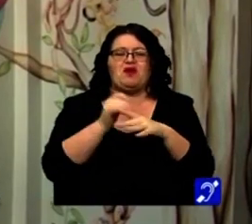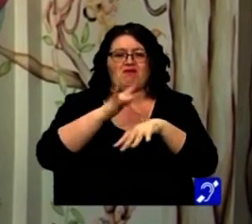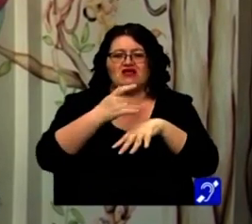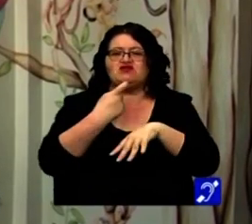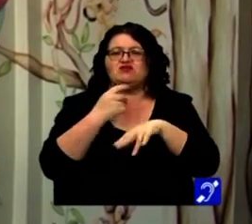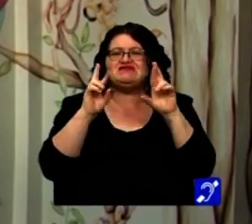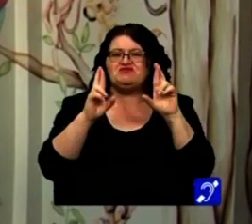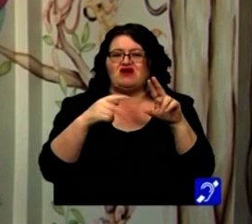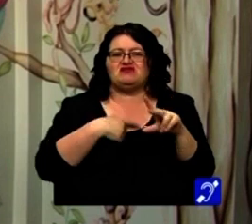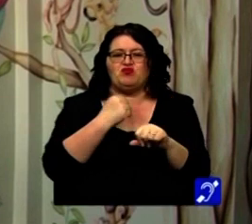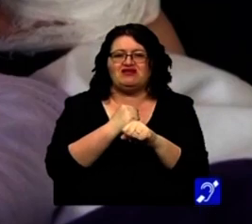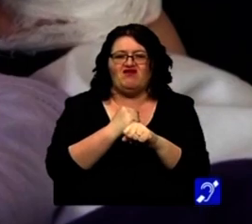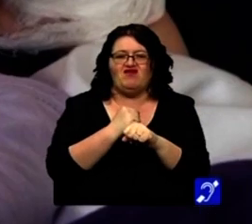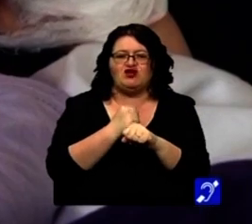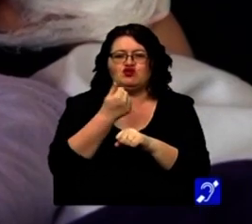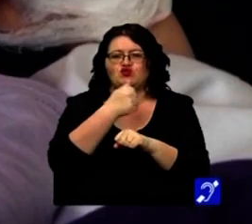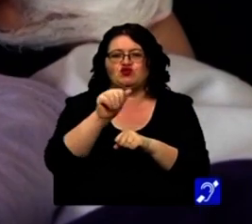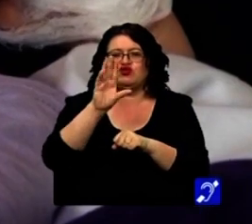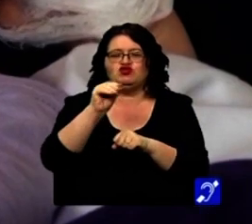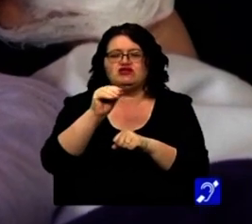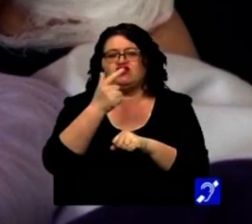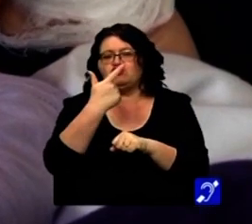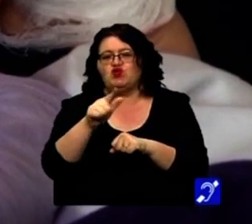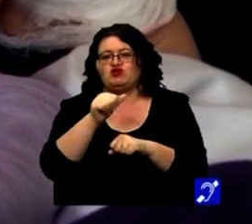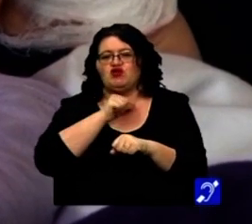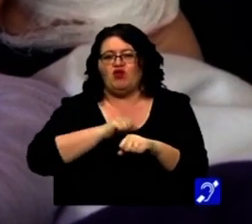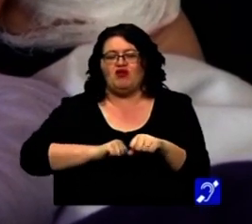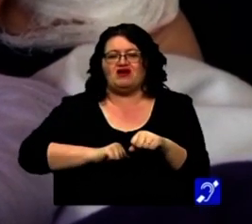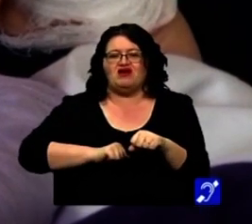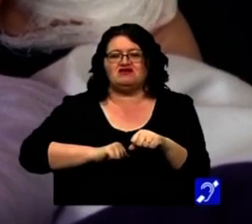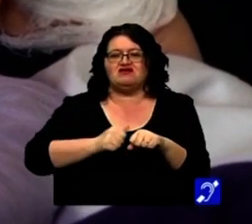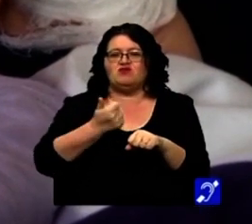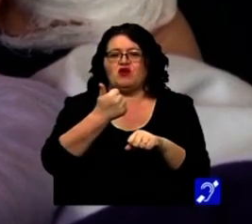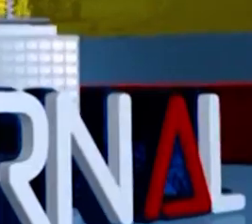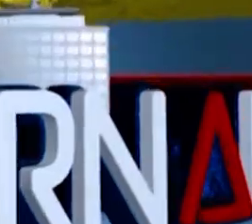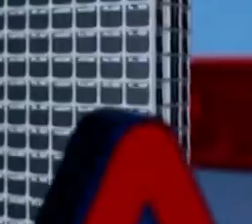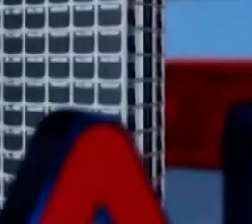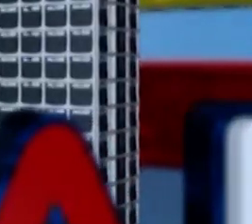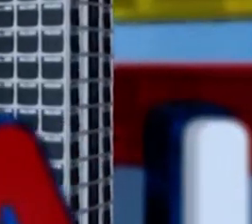timișoreni speră să poată efectua circa 150-200 de intervenții chirurgicale anual.